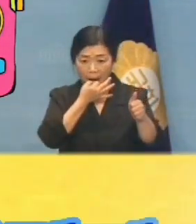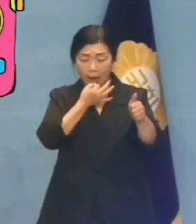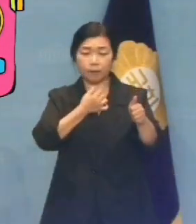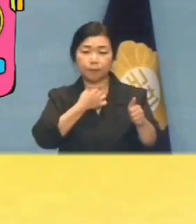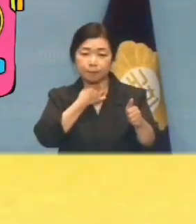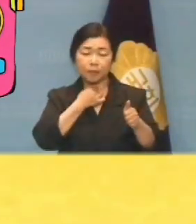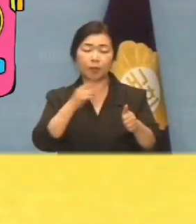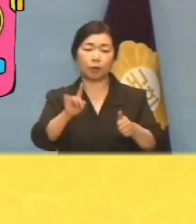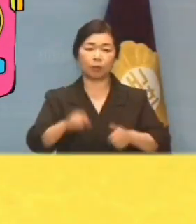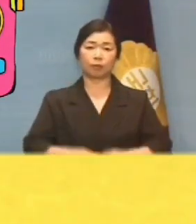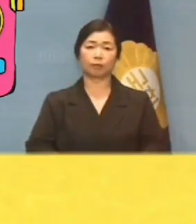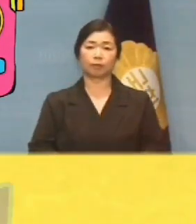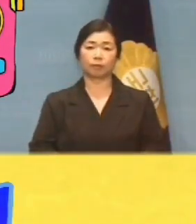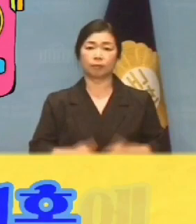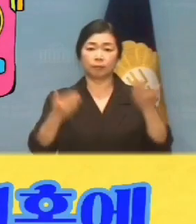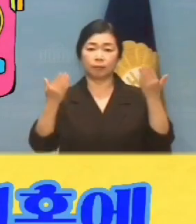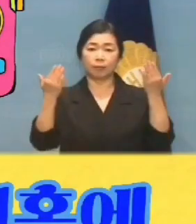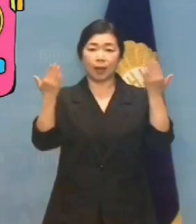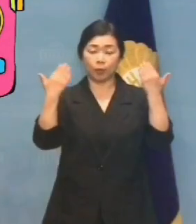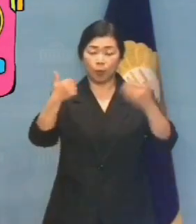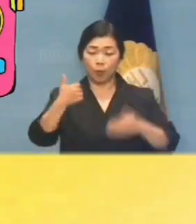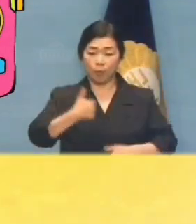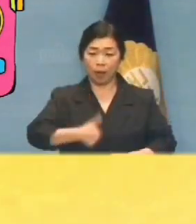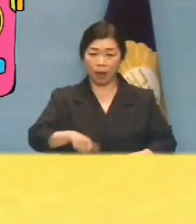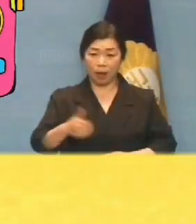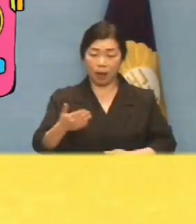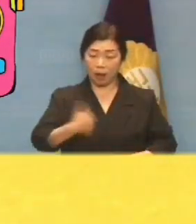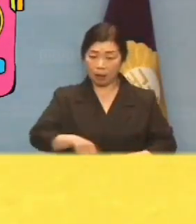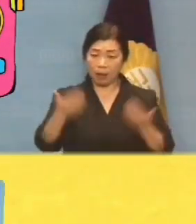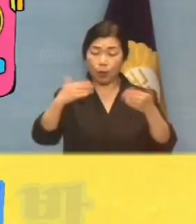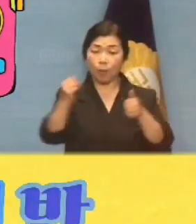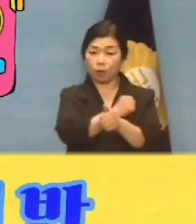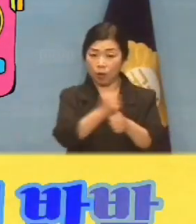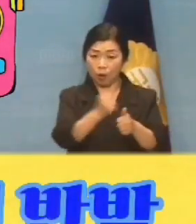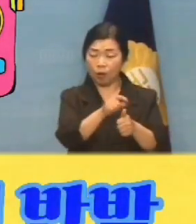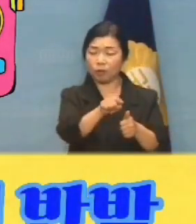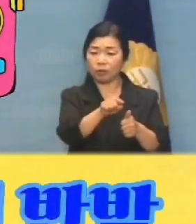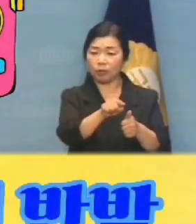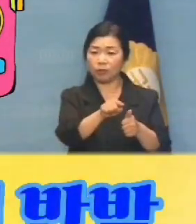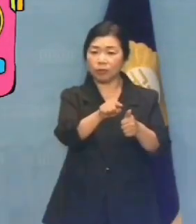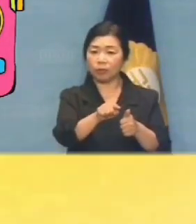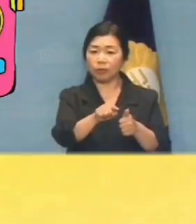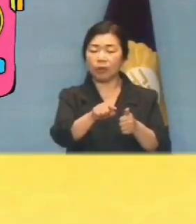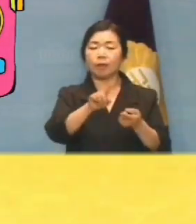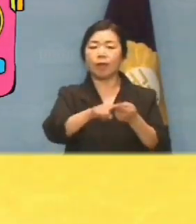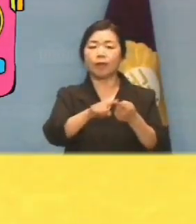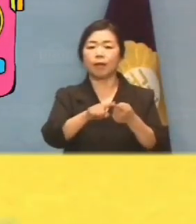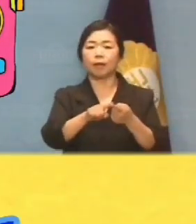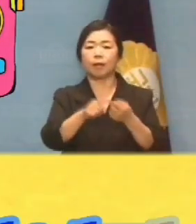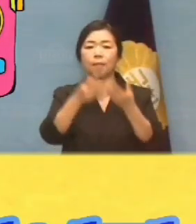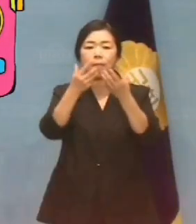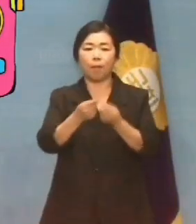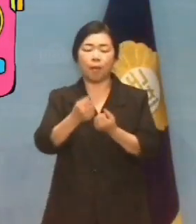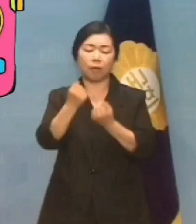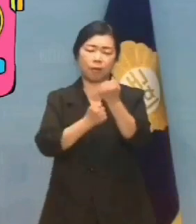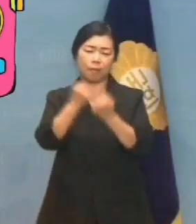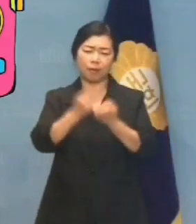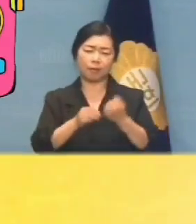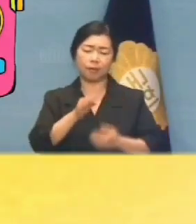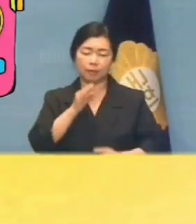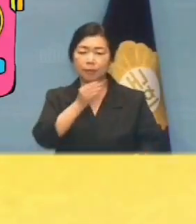학교폭력과 학폭위 무마 의혹에 대한 이동관 특보의 반박 입장문은 정말 뻔뻔합니다.